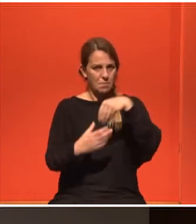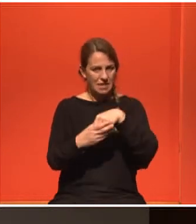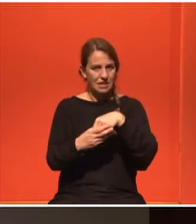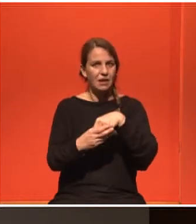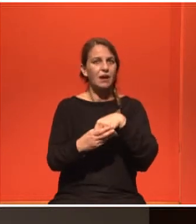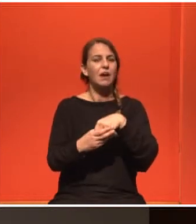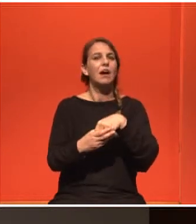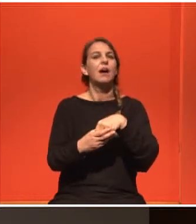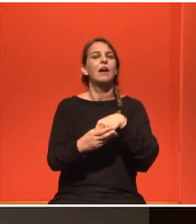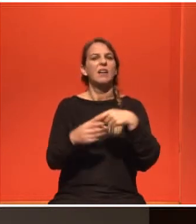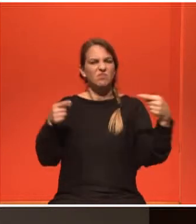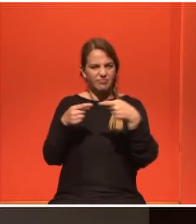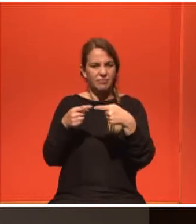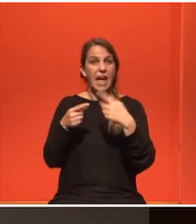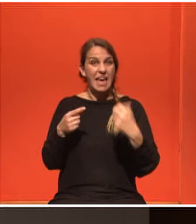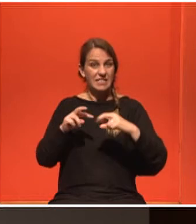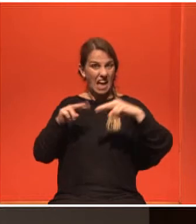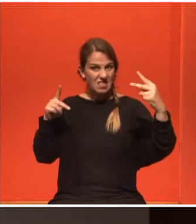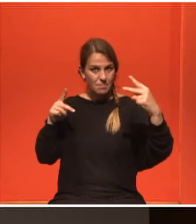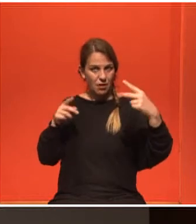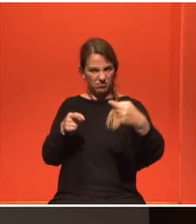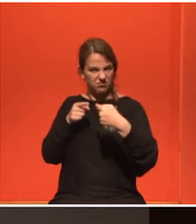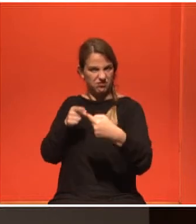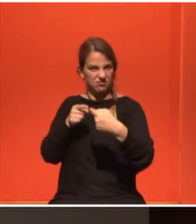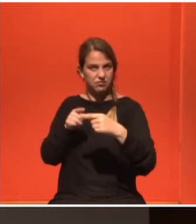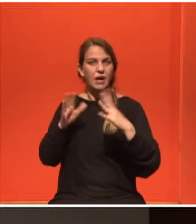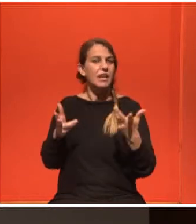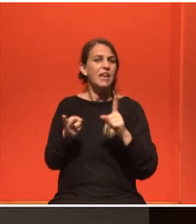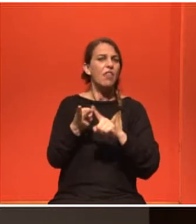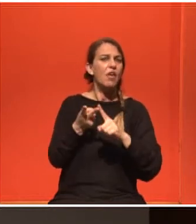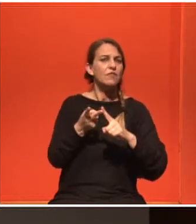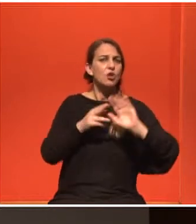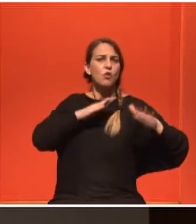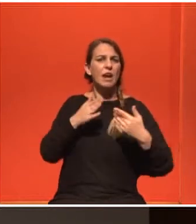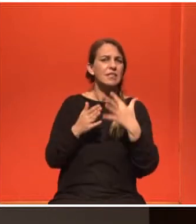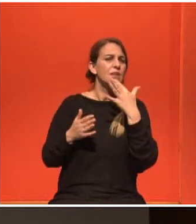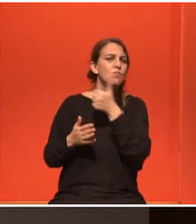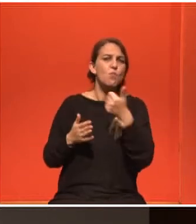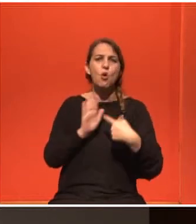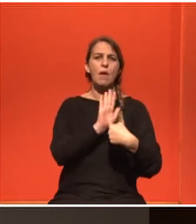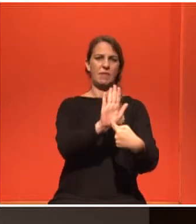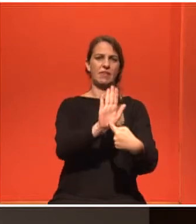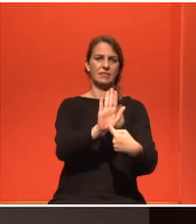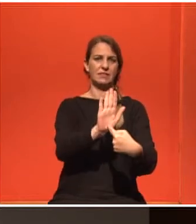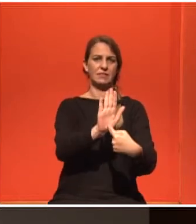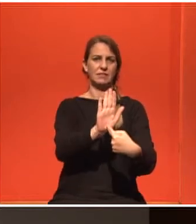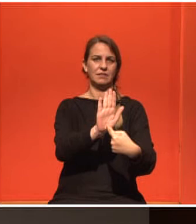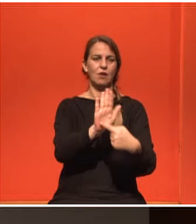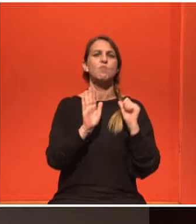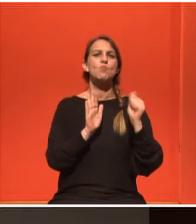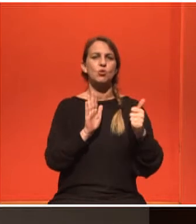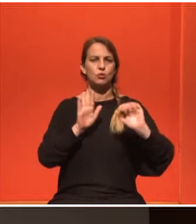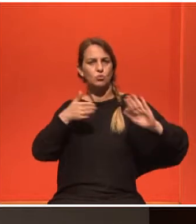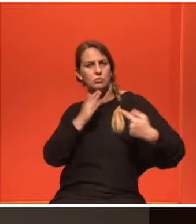ή το άλλο το οποίο κάνεις ας πούμε μια επιδεικνύεις την τελειότητα των κινήσεων